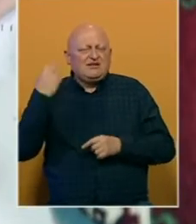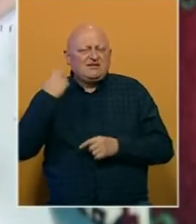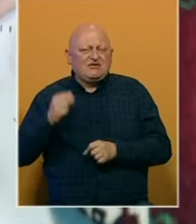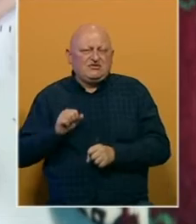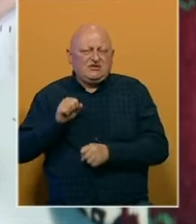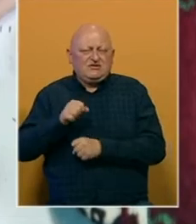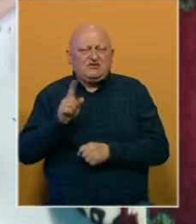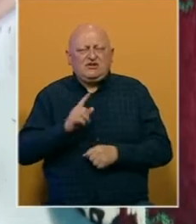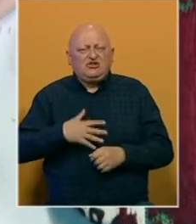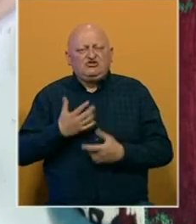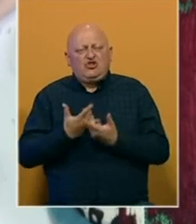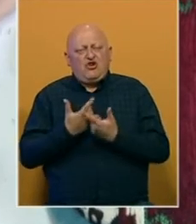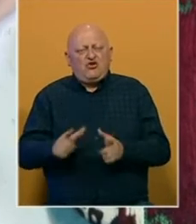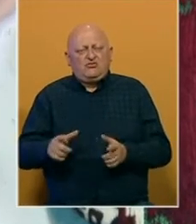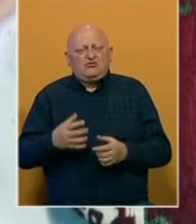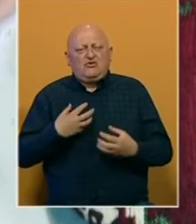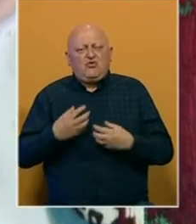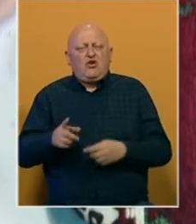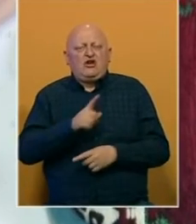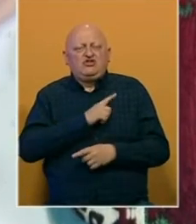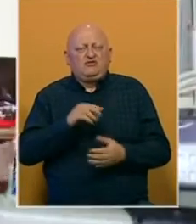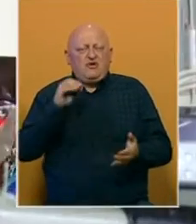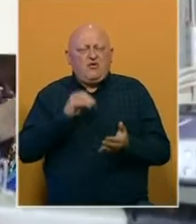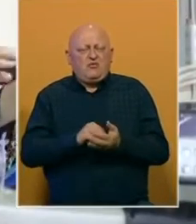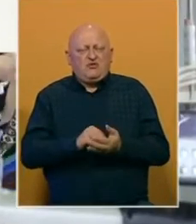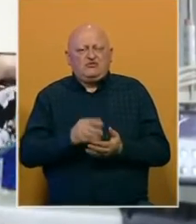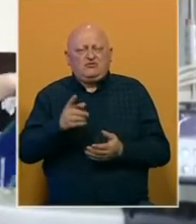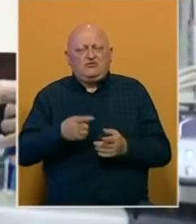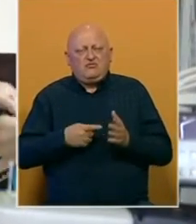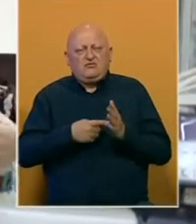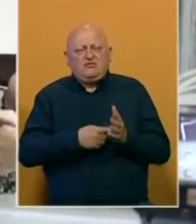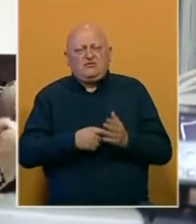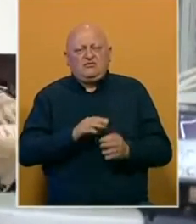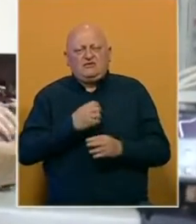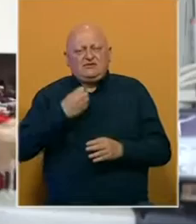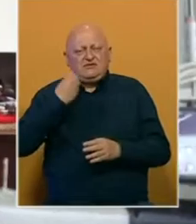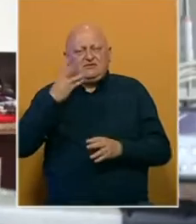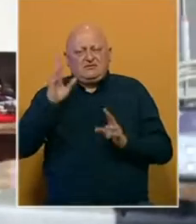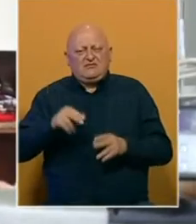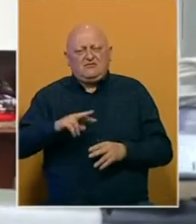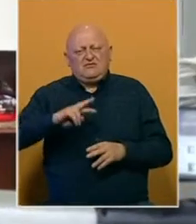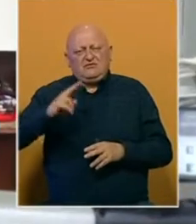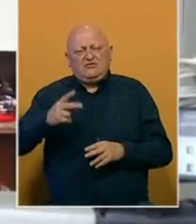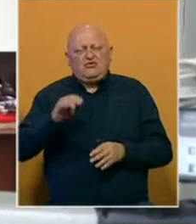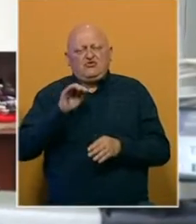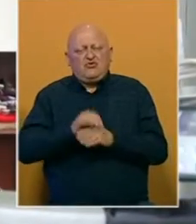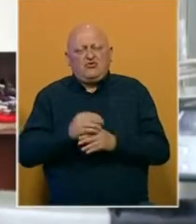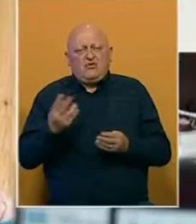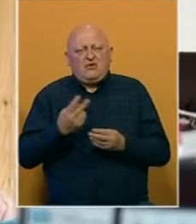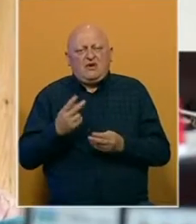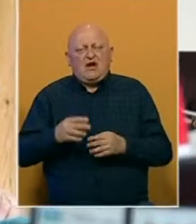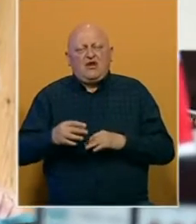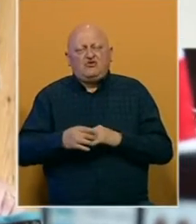nasilje ne želi dozvoliti da ih uloga žrtve obilježi pokazujući u svakodnevnici da imaju i druge identitete kao